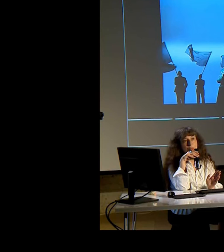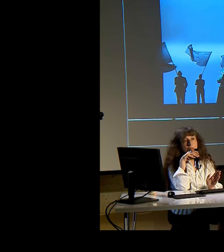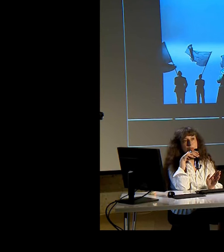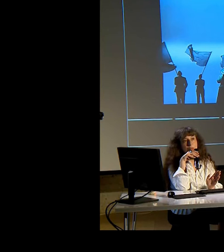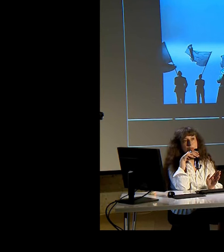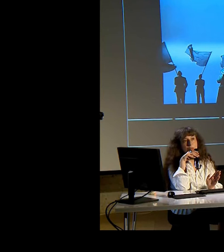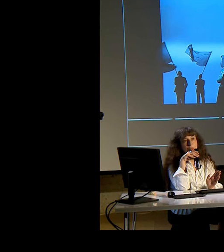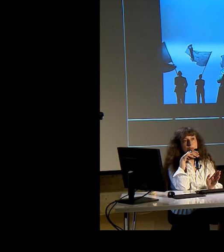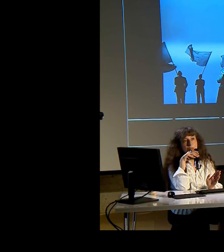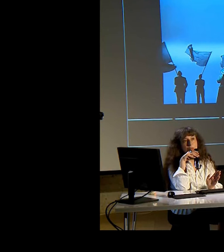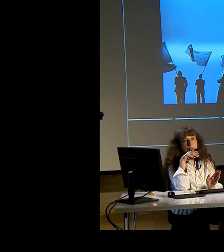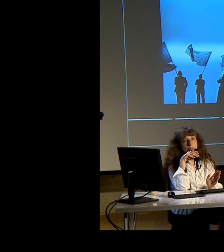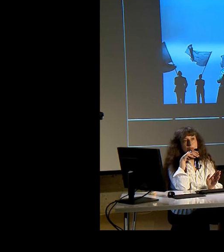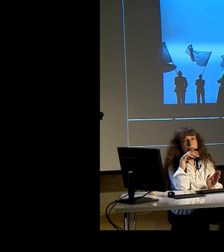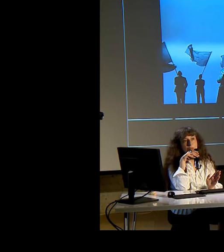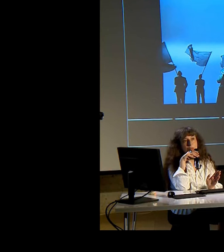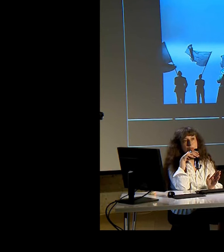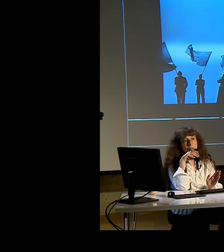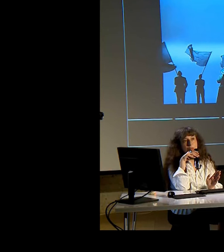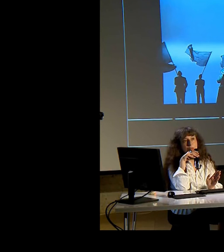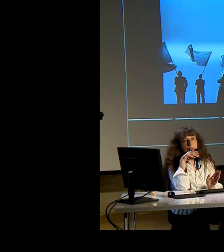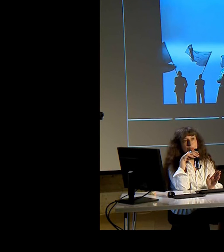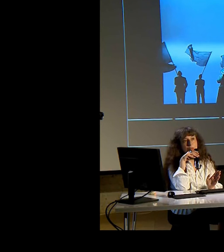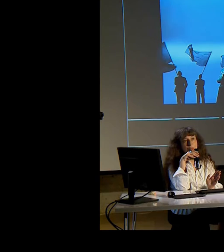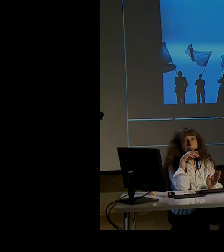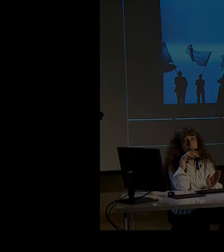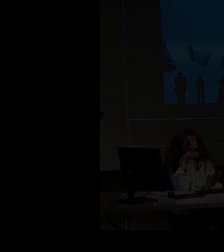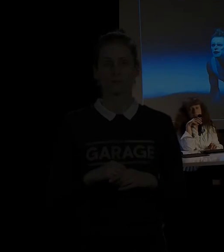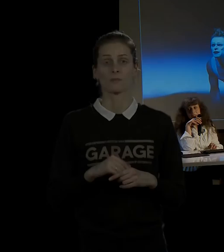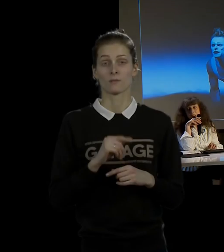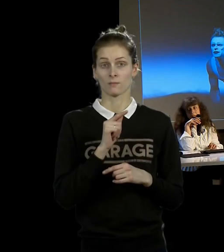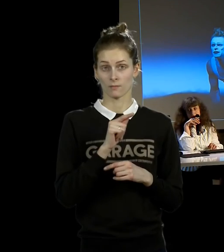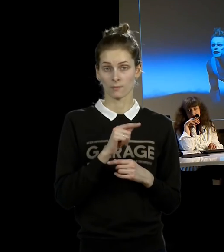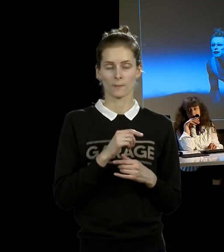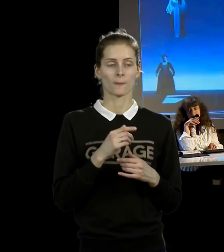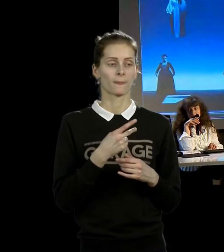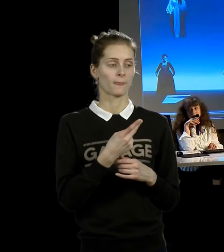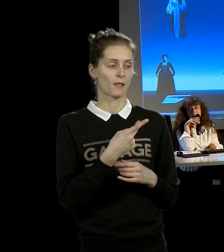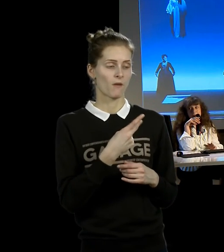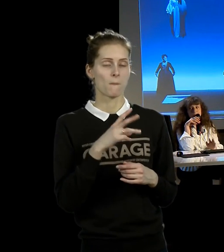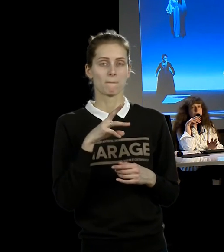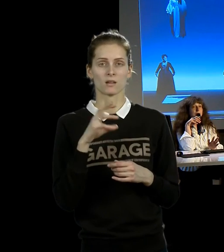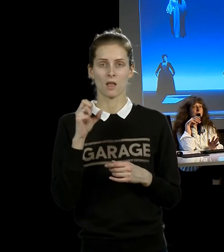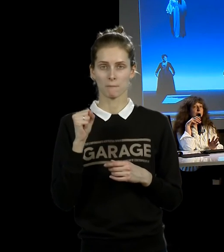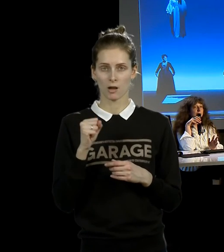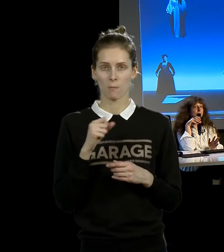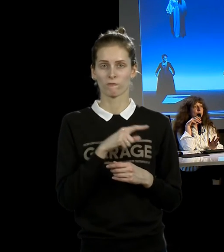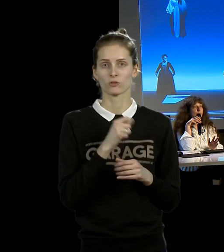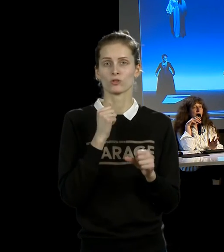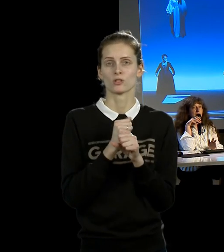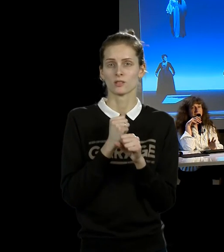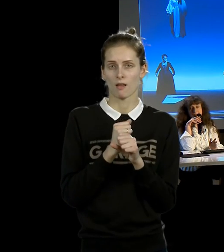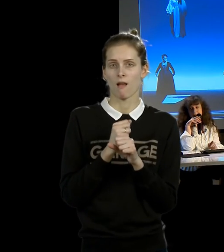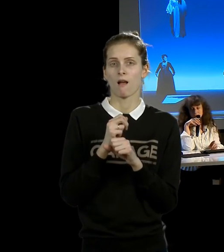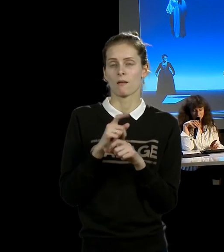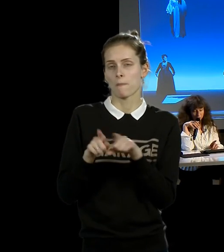помада. Обеими руками она держит большой белый флаг. Где есть Марина Абрамовича, есть множество ее двойников,